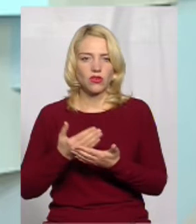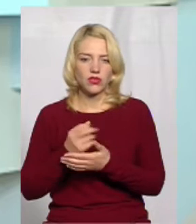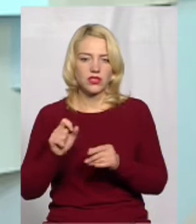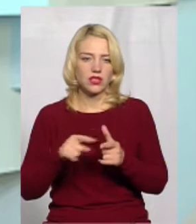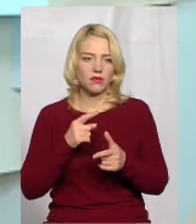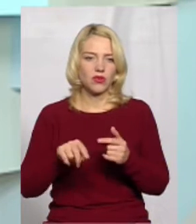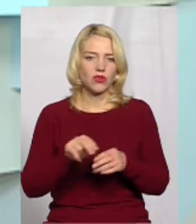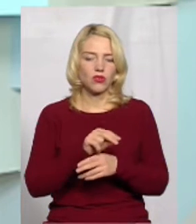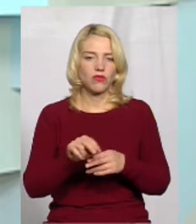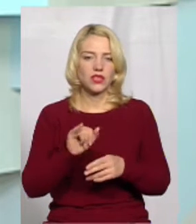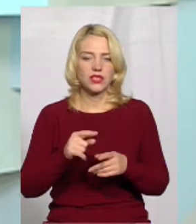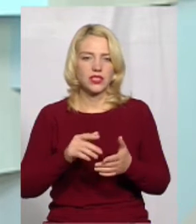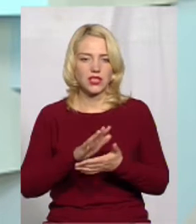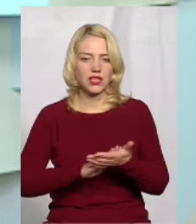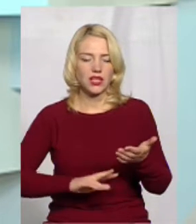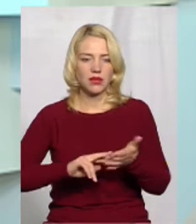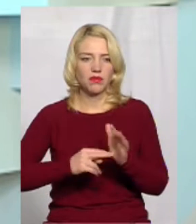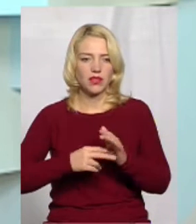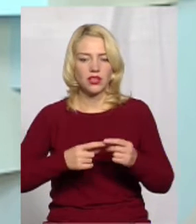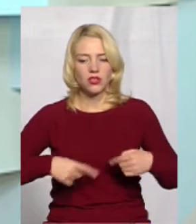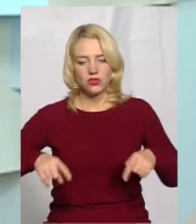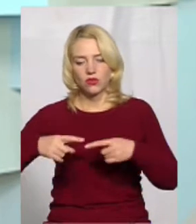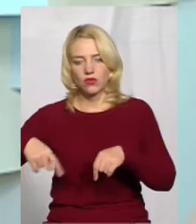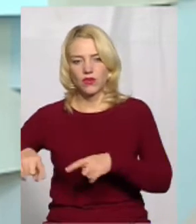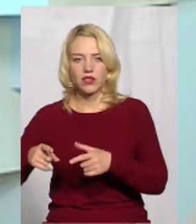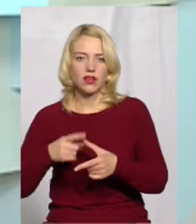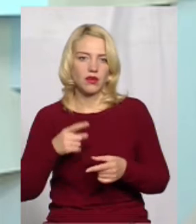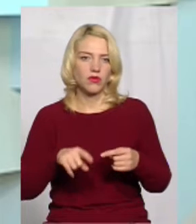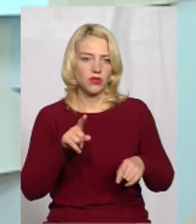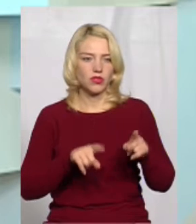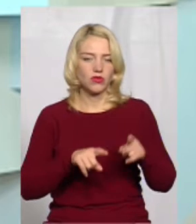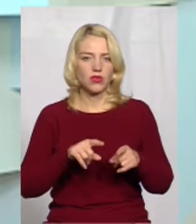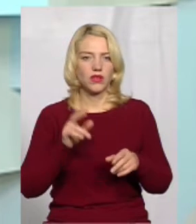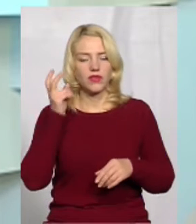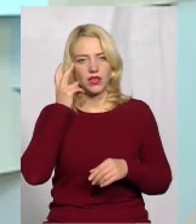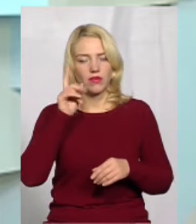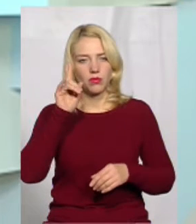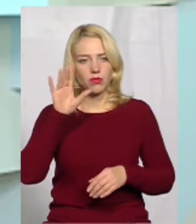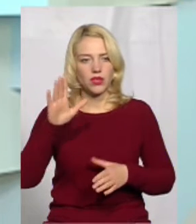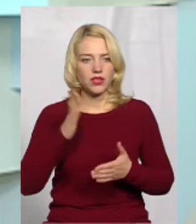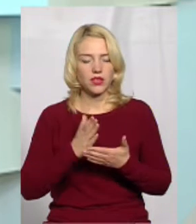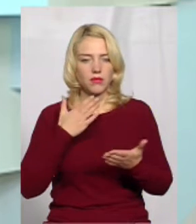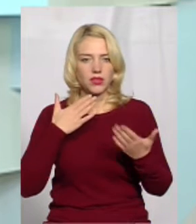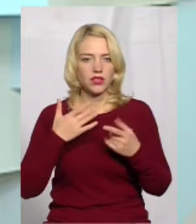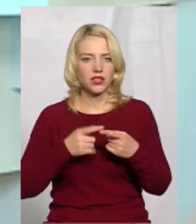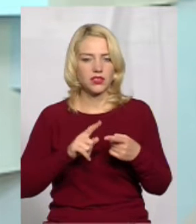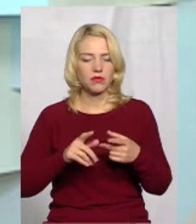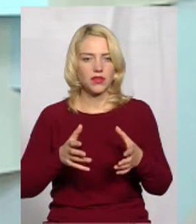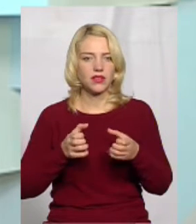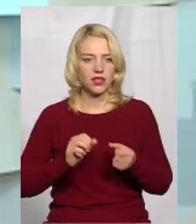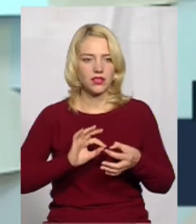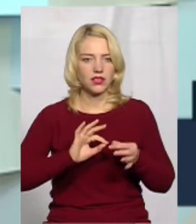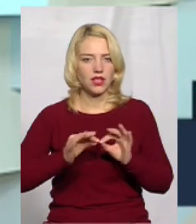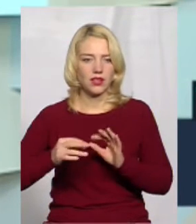коригуватися. Ну, і далі план зонування, або інколи, от в Києві популярний підхід був, це прийняття